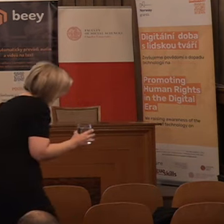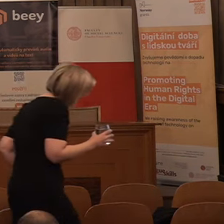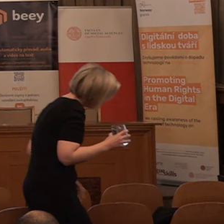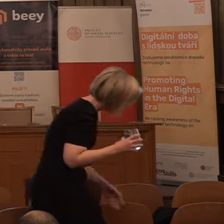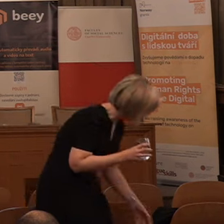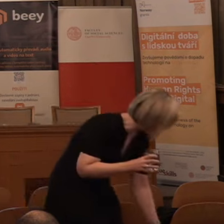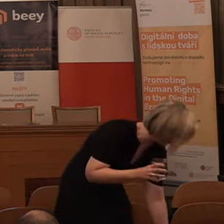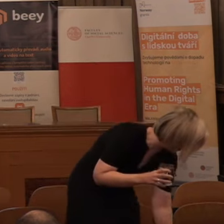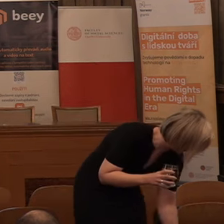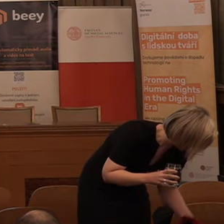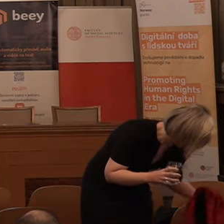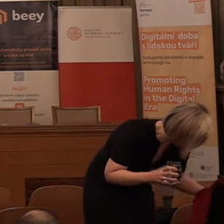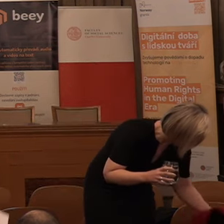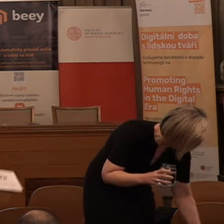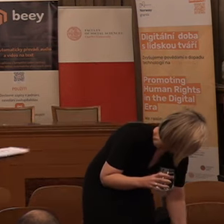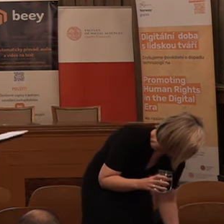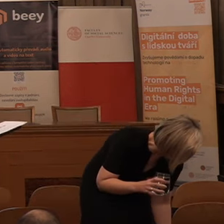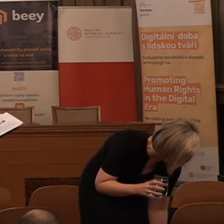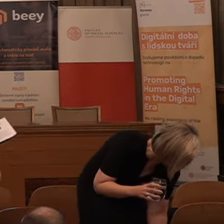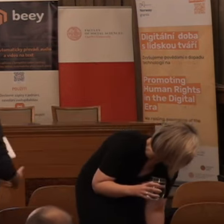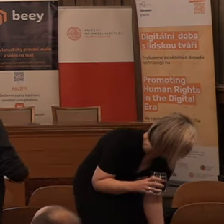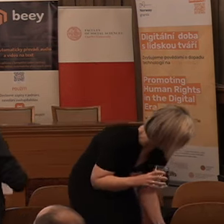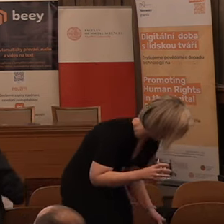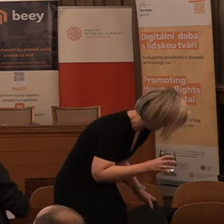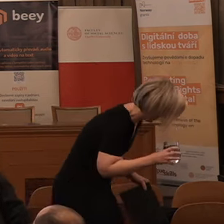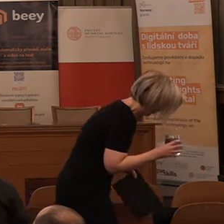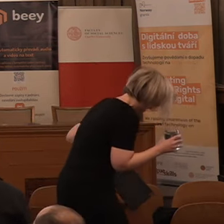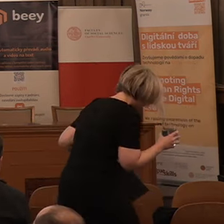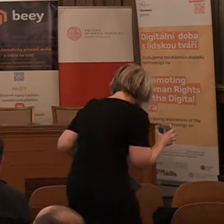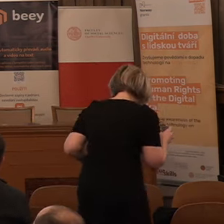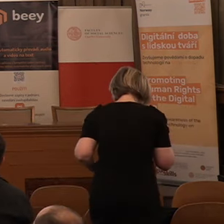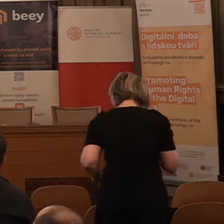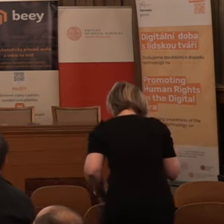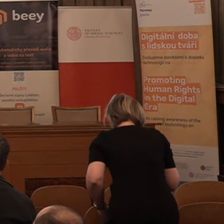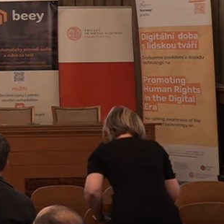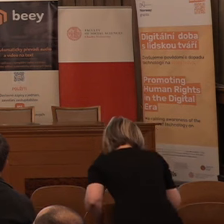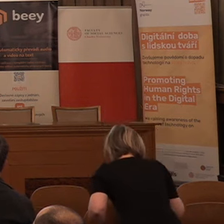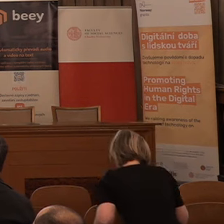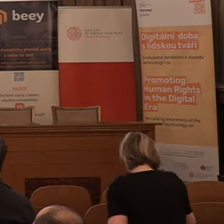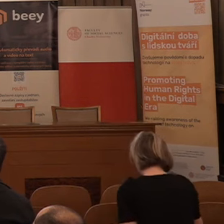break, ale pojedeme podle plánu. Nedá se mě zdělat coffee break, je prostě až za půl hodiny.